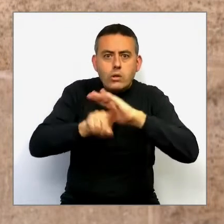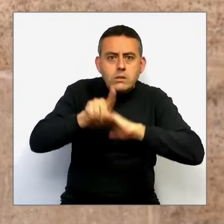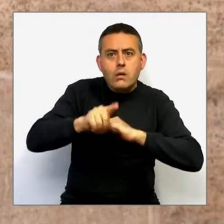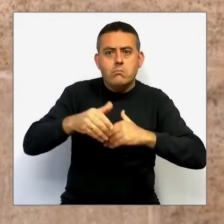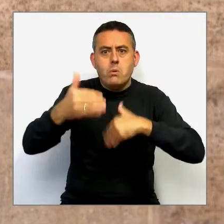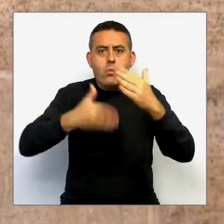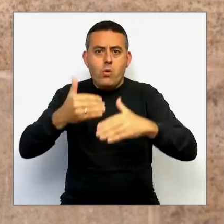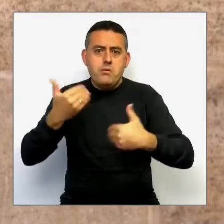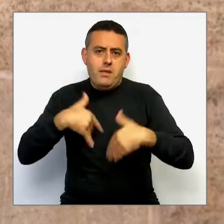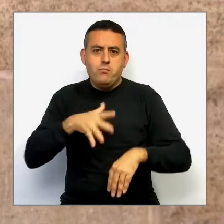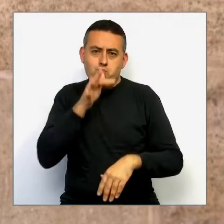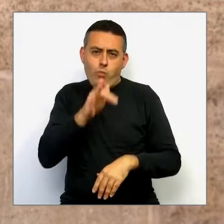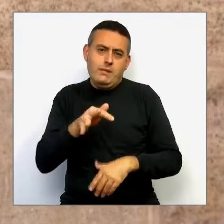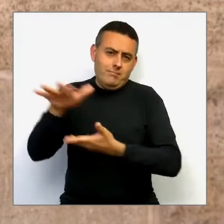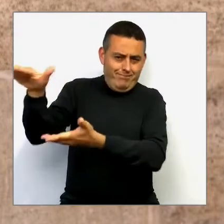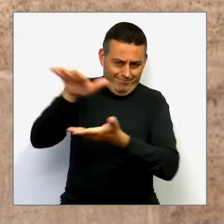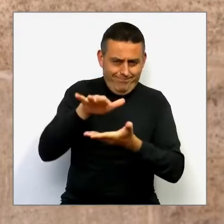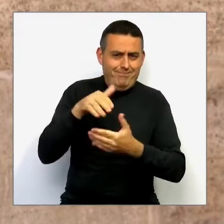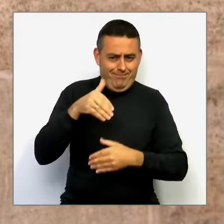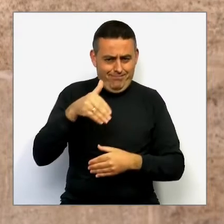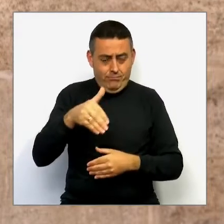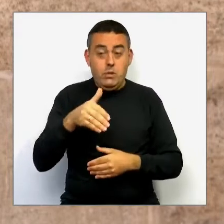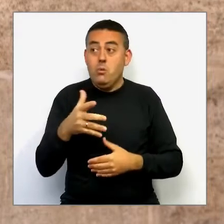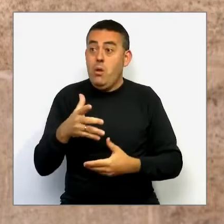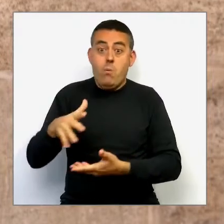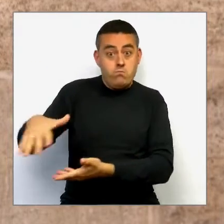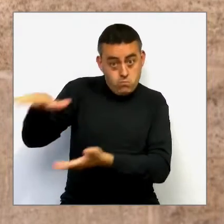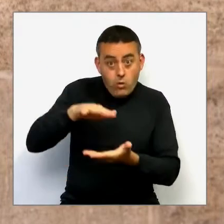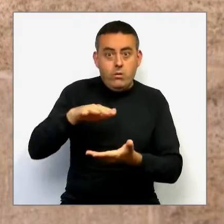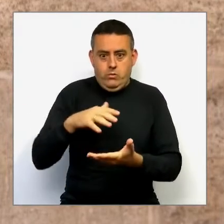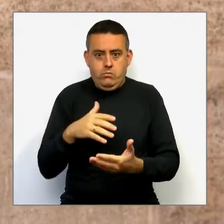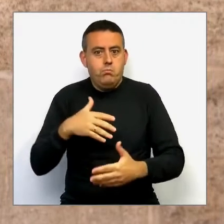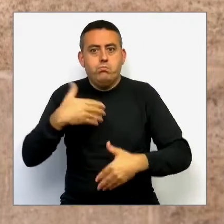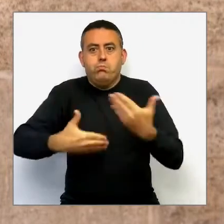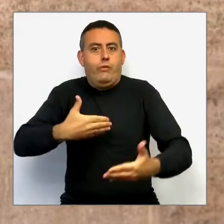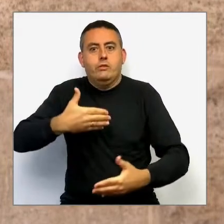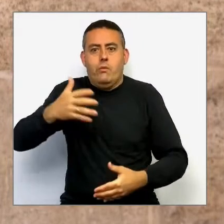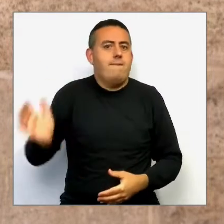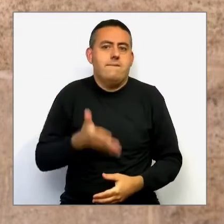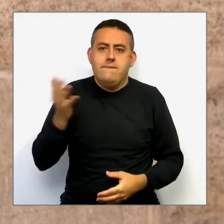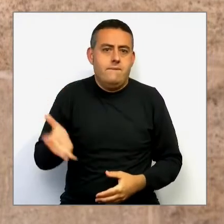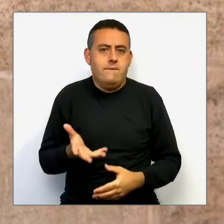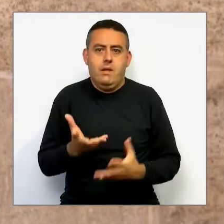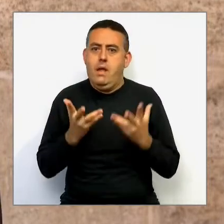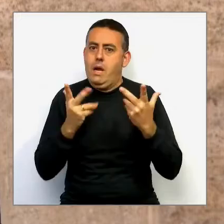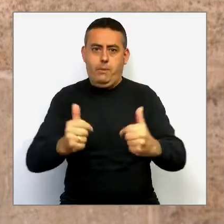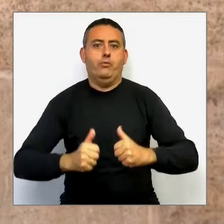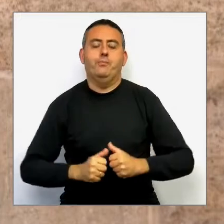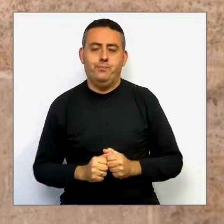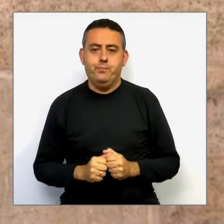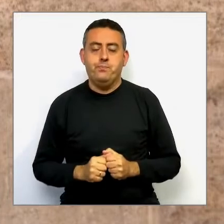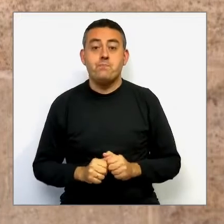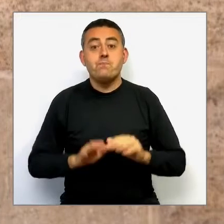promès que van arribar, continuarem, per tant, accelerant en tot aquest procés. Però, mentrestant, hem de ser molt prudents, hem de ser